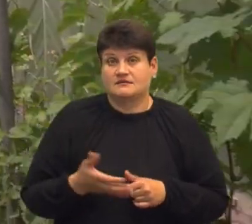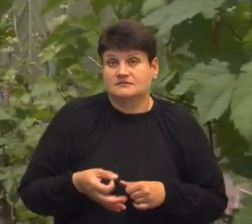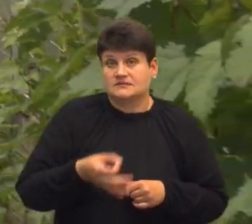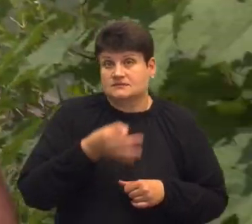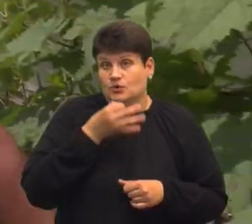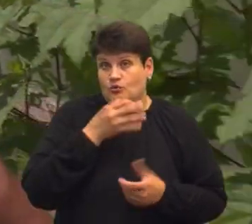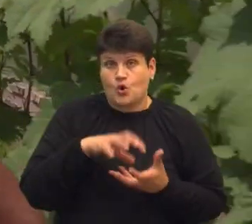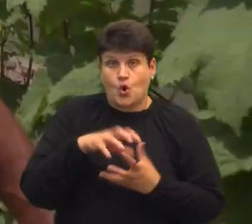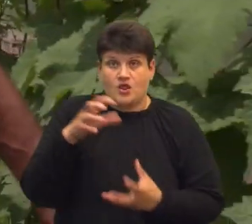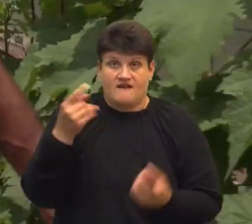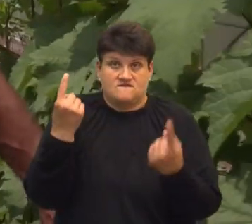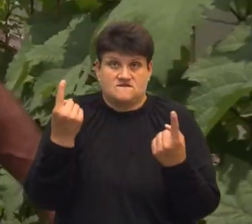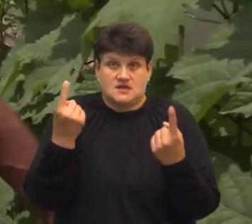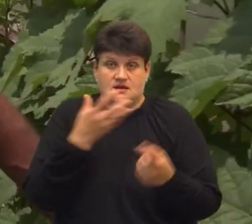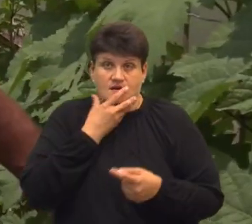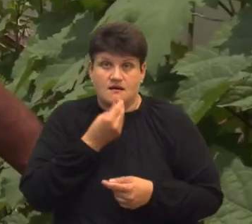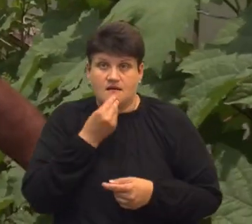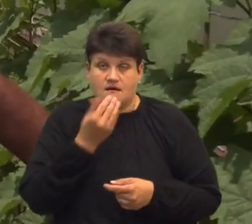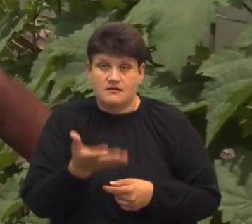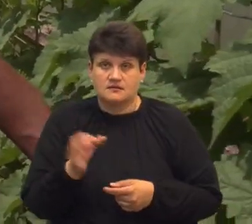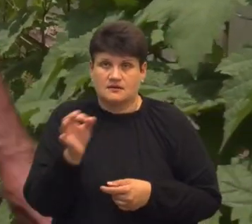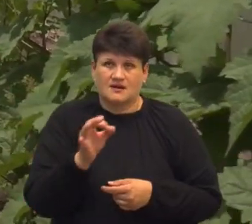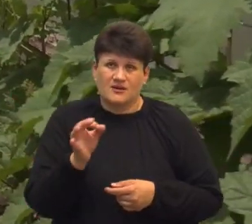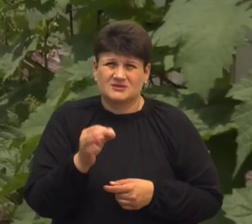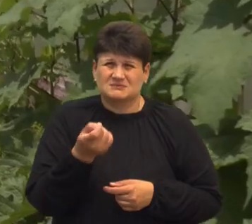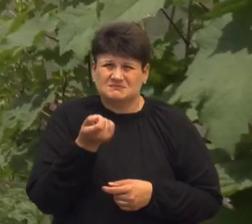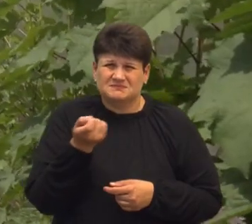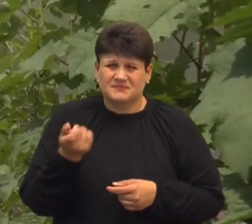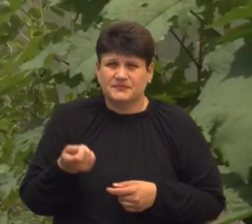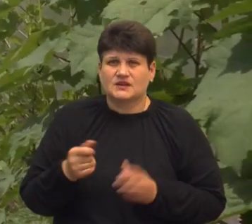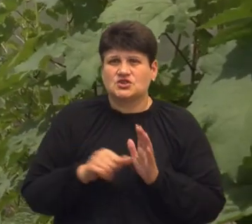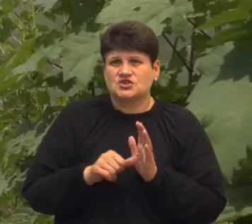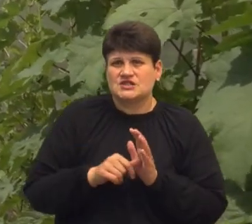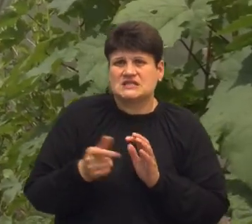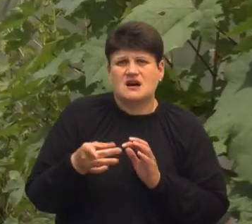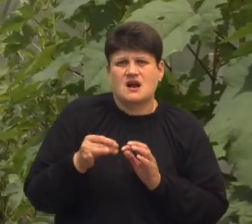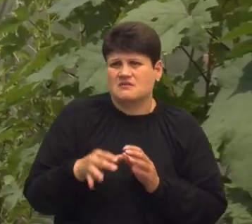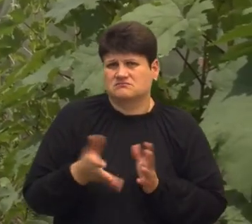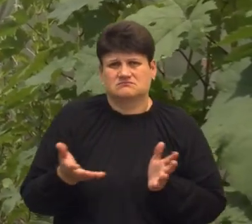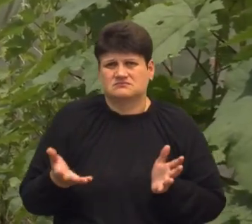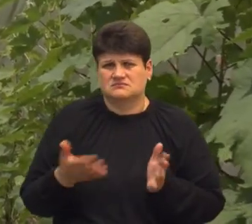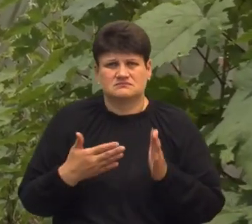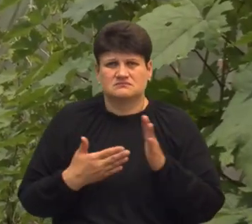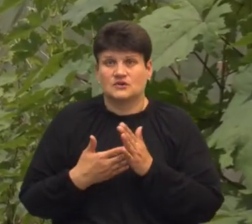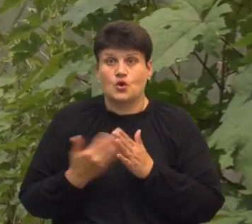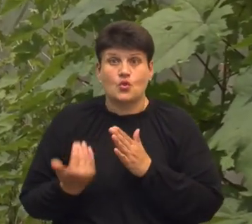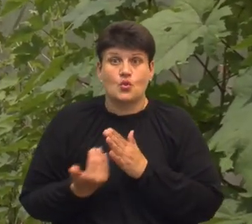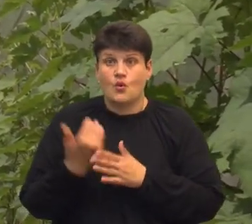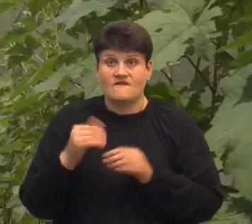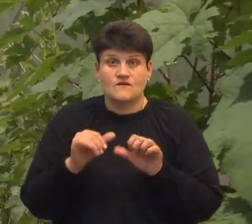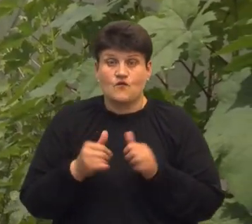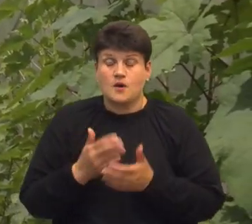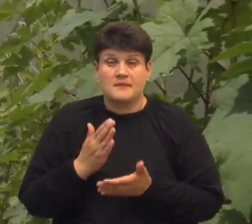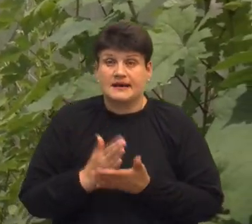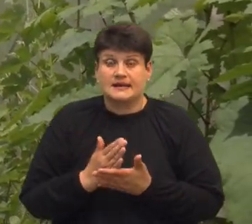великі, гарні, но ягоди не крупні. Ягоди такі невеличкі, ну 6 грам максимум. Коли нові гібридні форми є, наприклад,